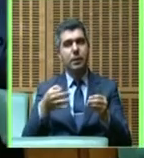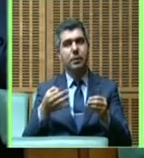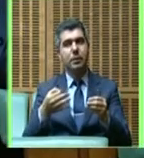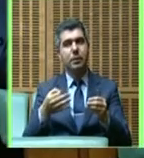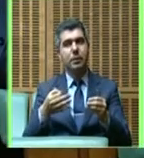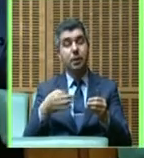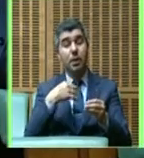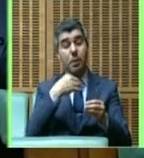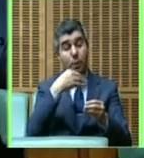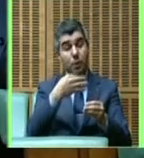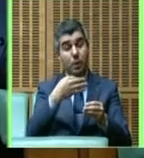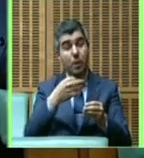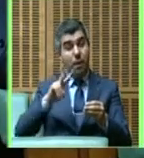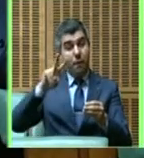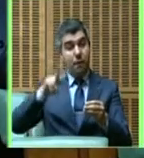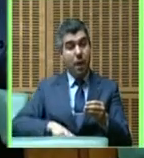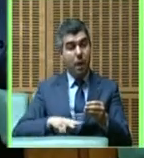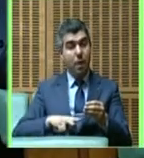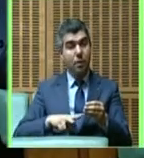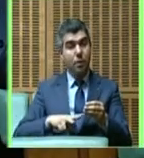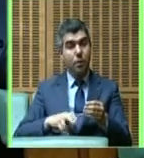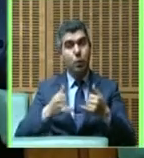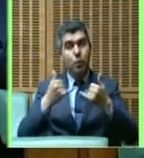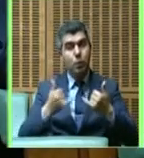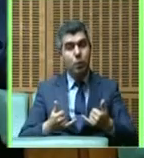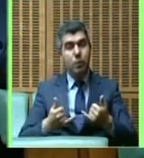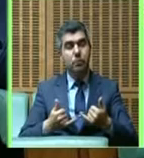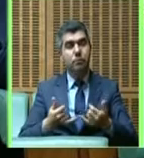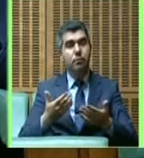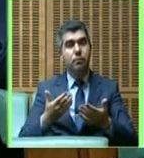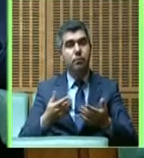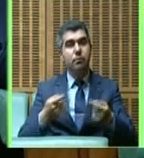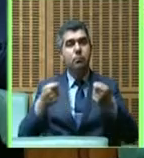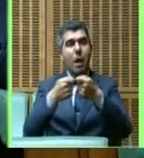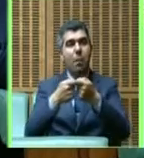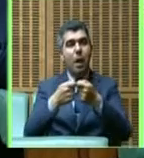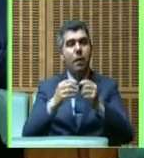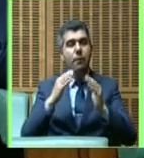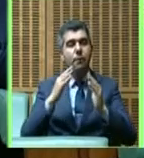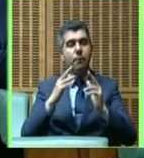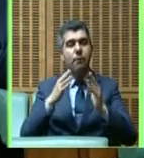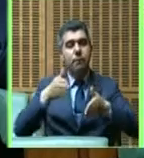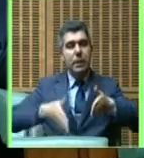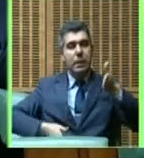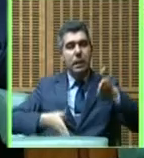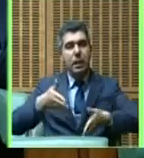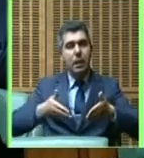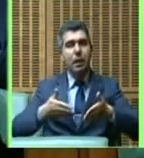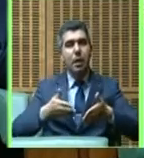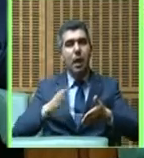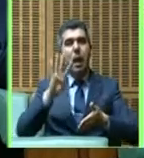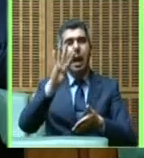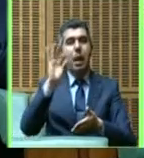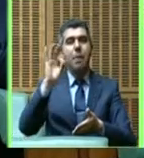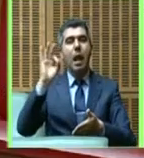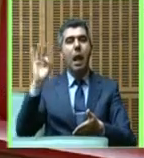المحترم على أنه بالفعل اليوم رحنا في إطار الشبكة ديال الطرق المعبدة لفاقة 40 ألف